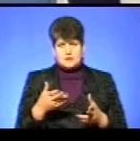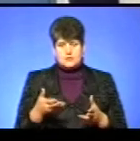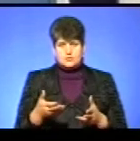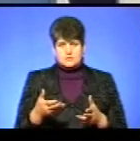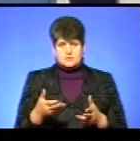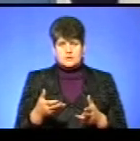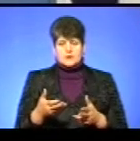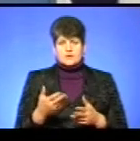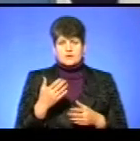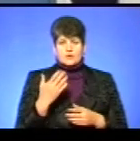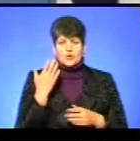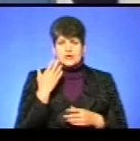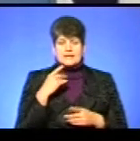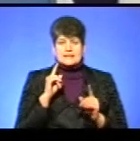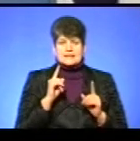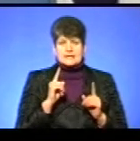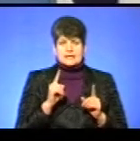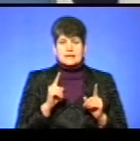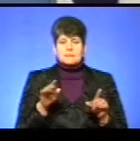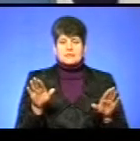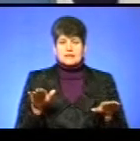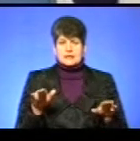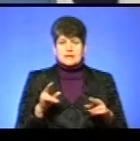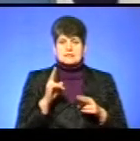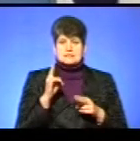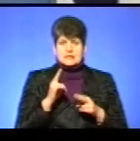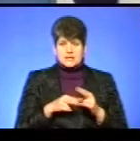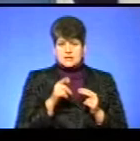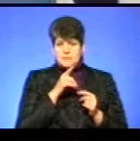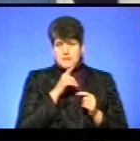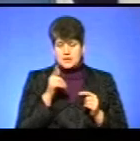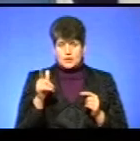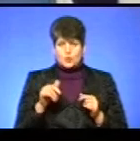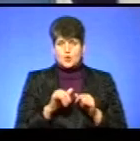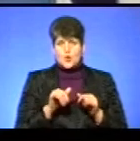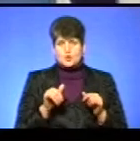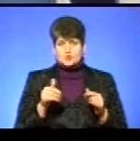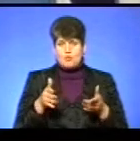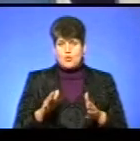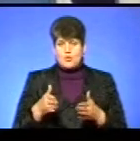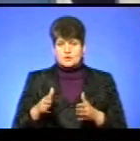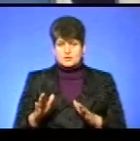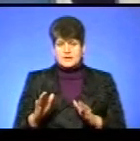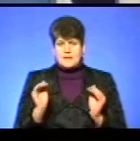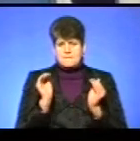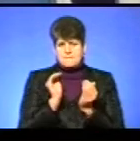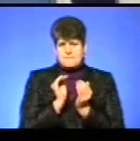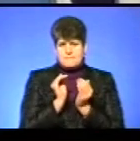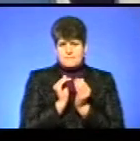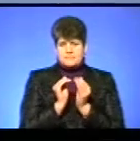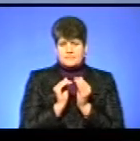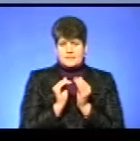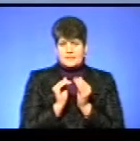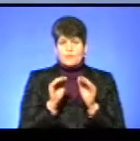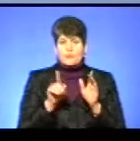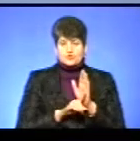Коли тільки птахів закінчиться період розмноження, коли младлі пташенята піднімаються